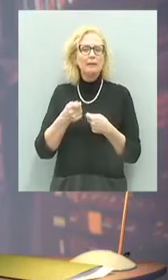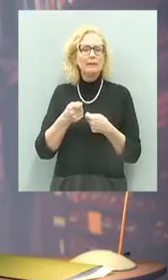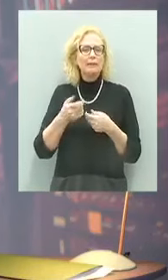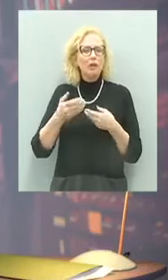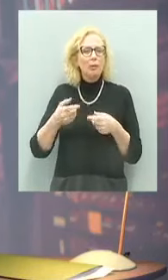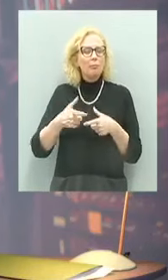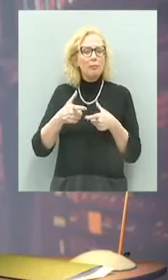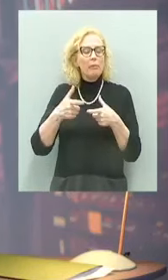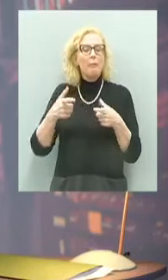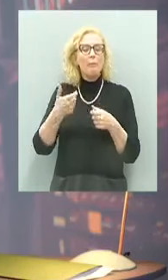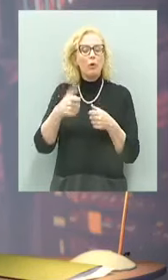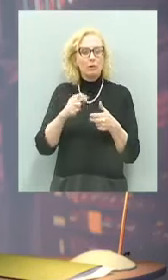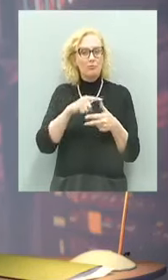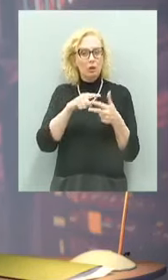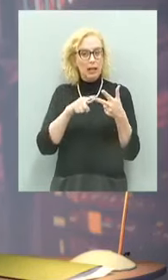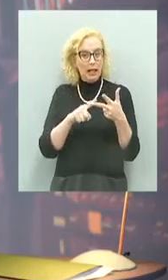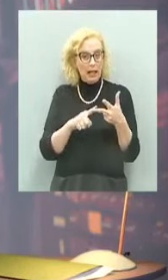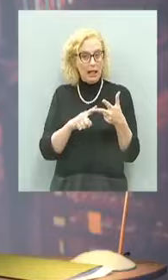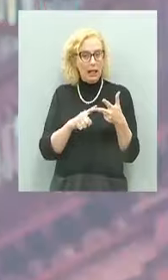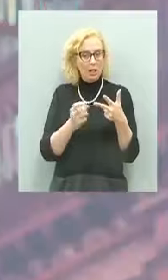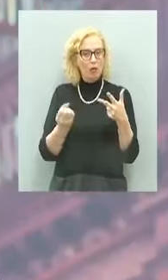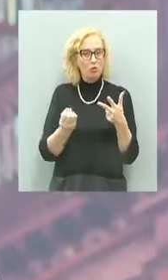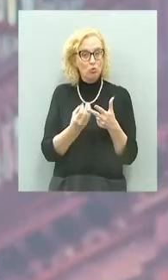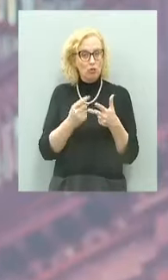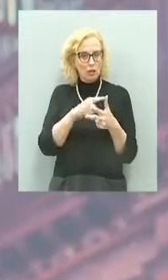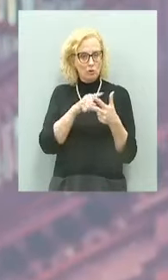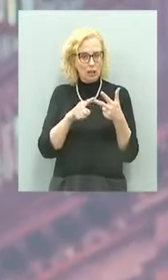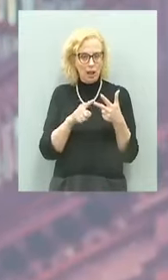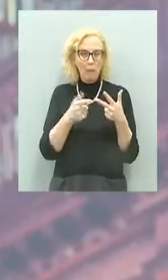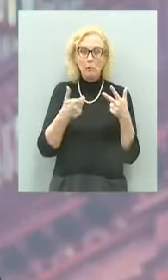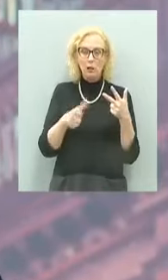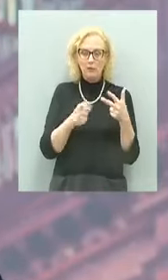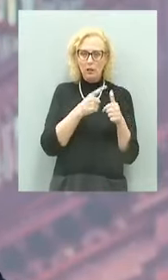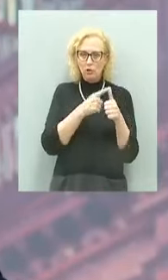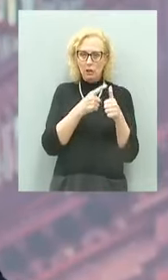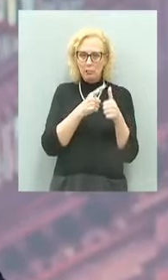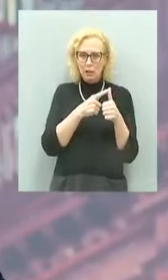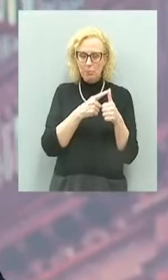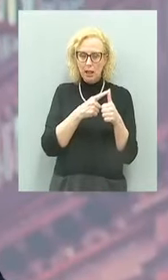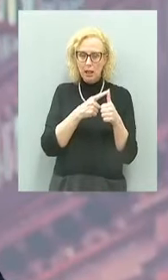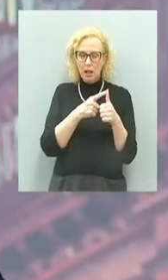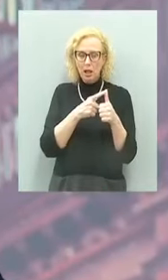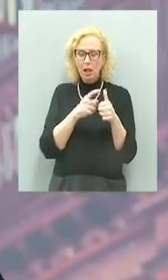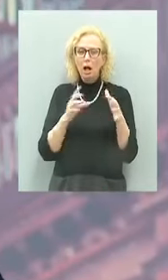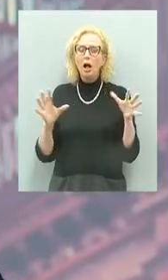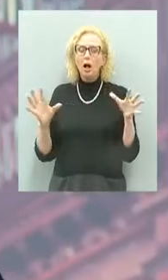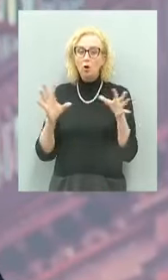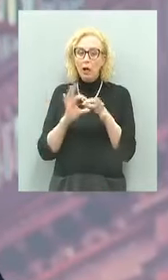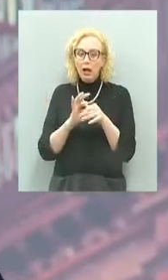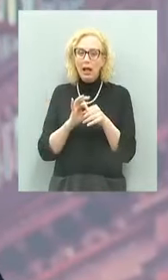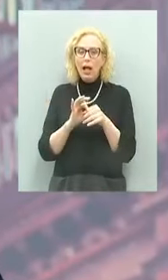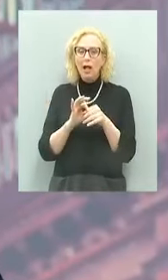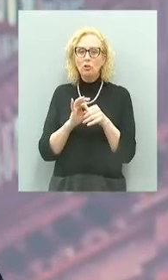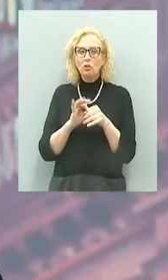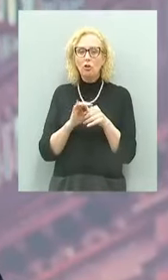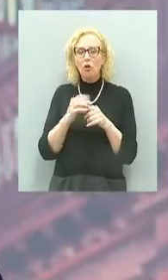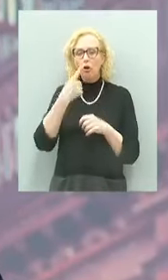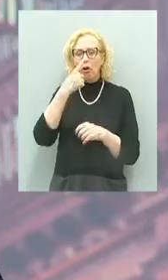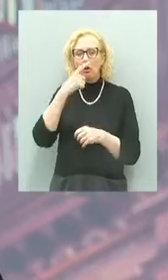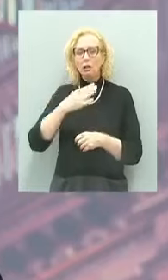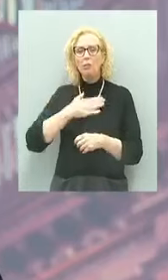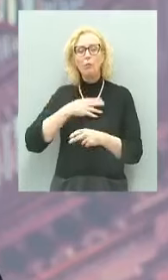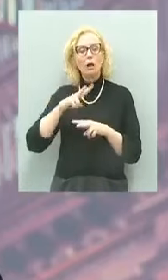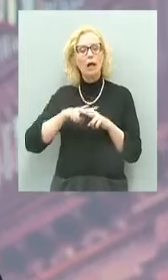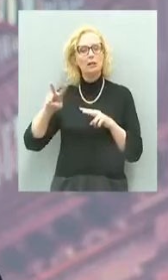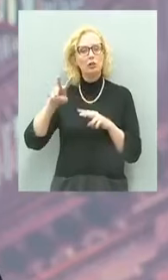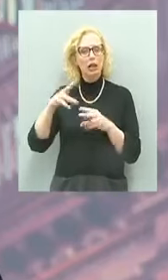tre motivazioni sostanziali. La prima motivazione è una motivazione di carattere nazionale, di